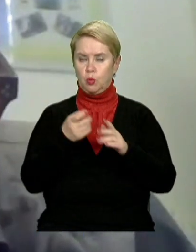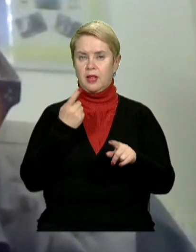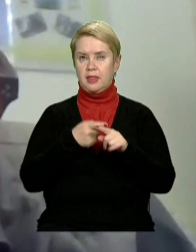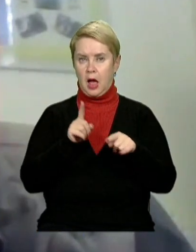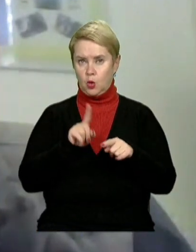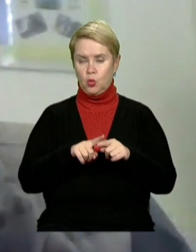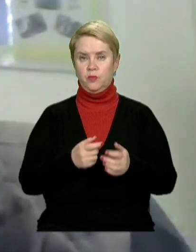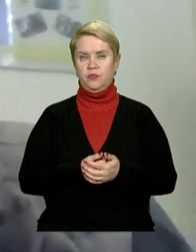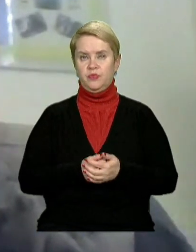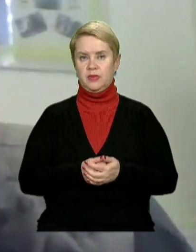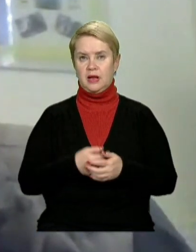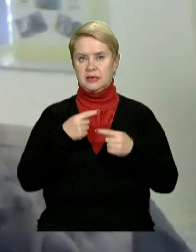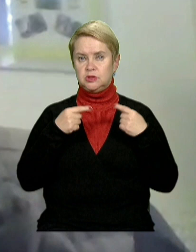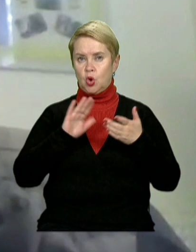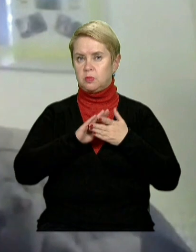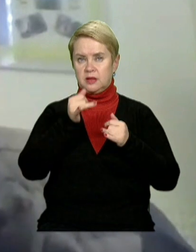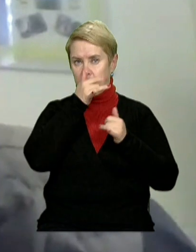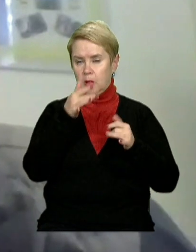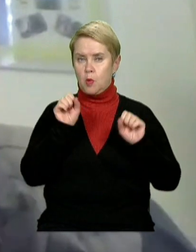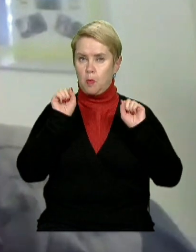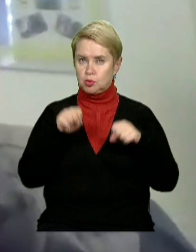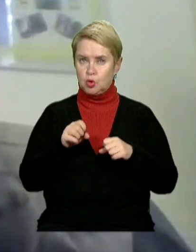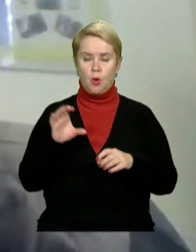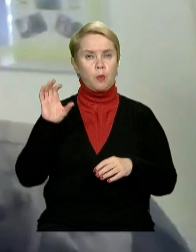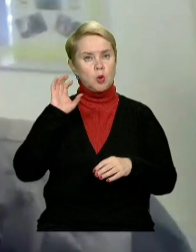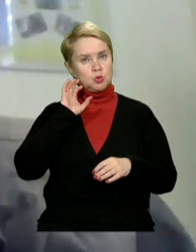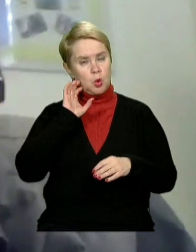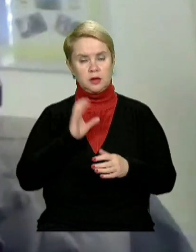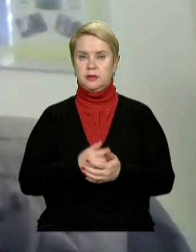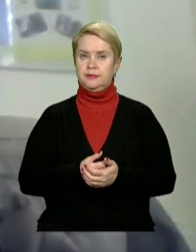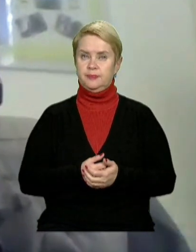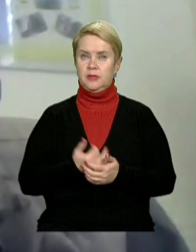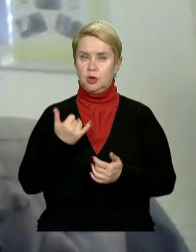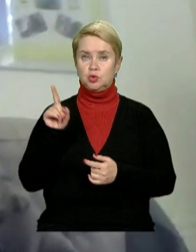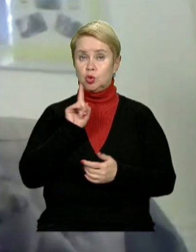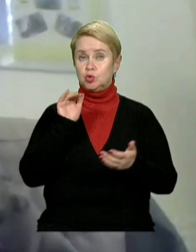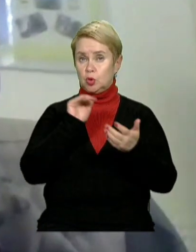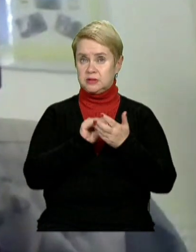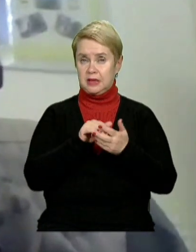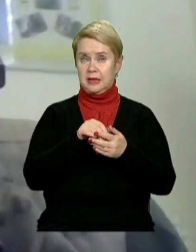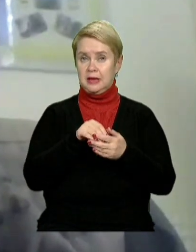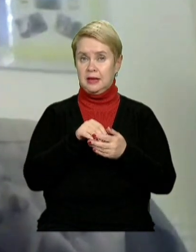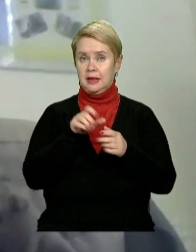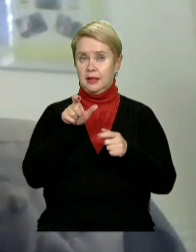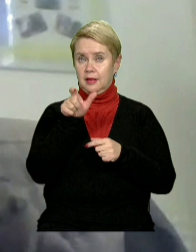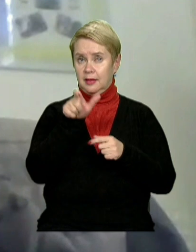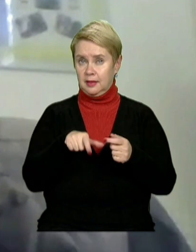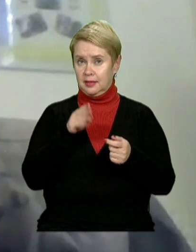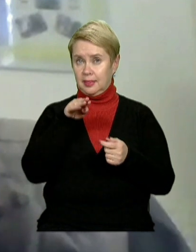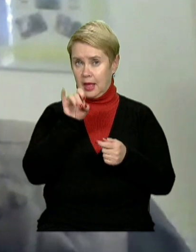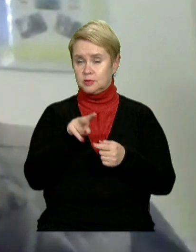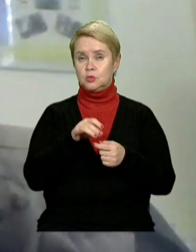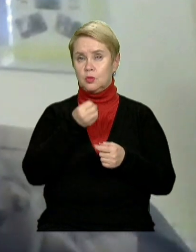яку б за інших обставин не мали б можливості послухати. І що стосується тесту, так він пройшов